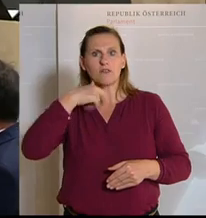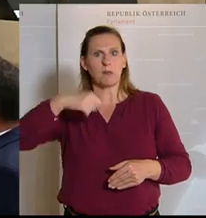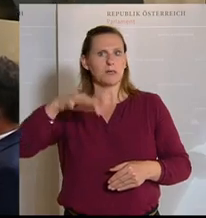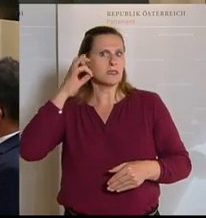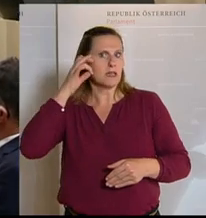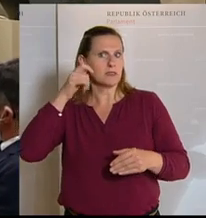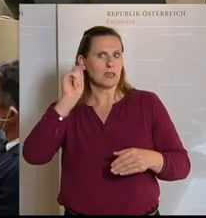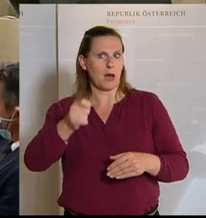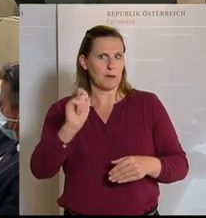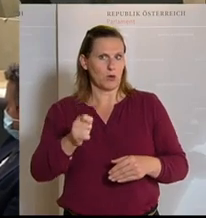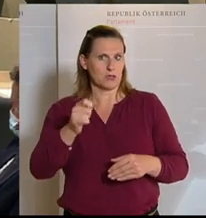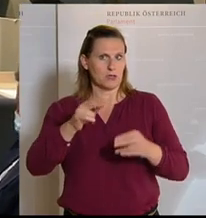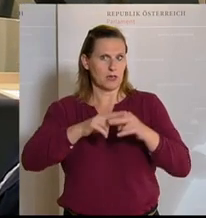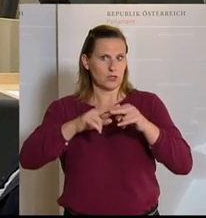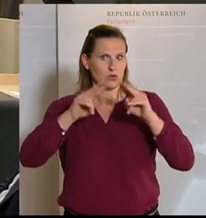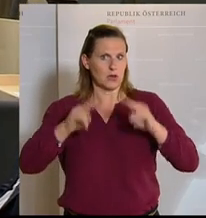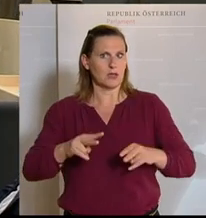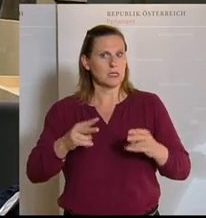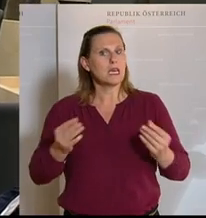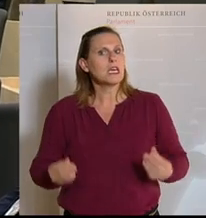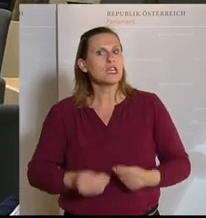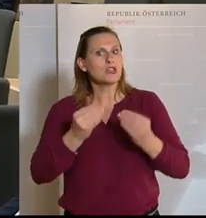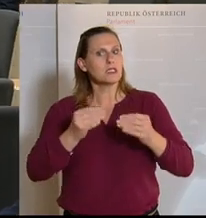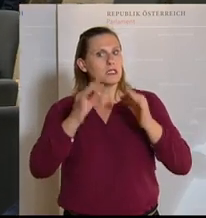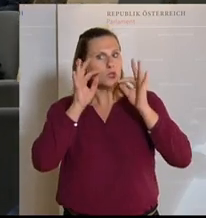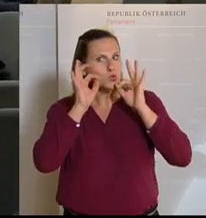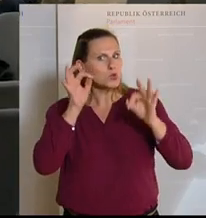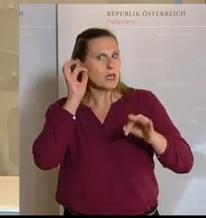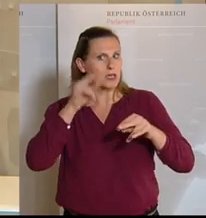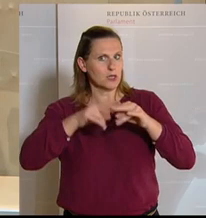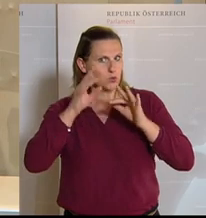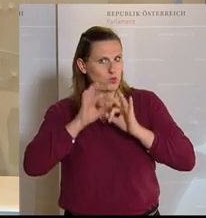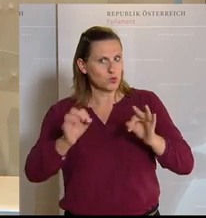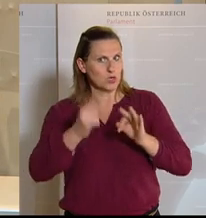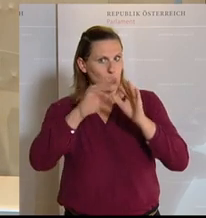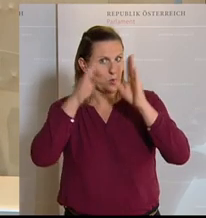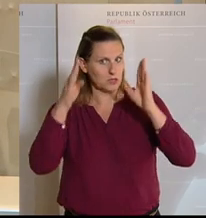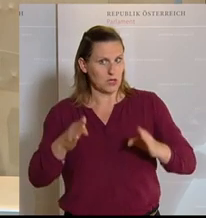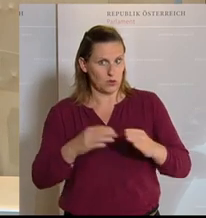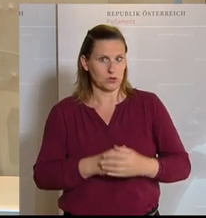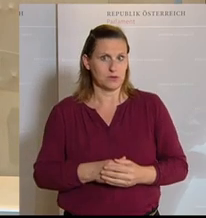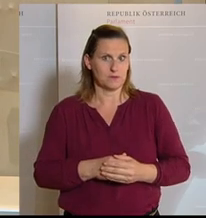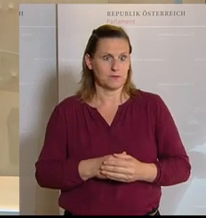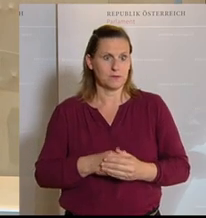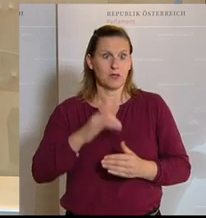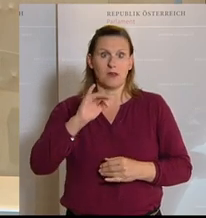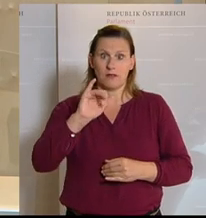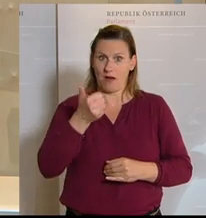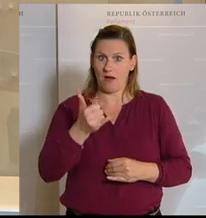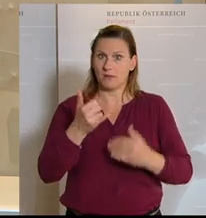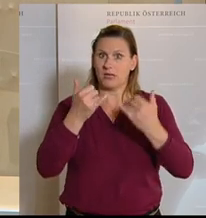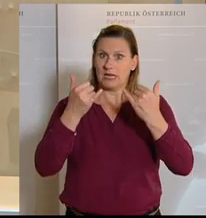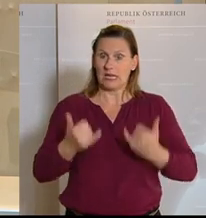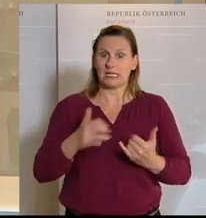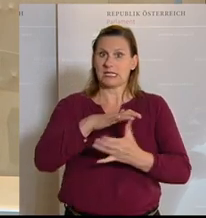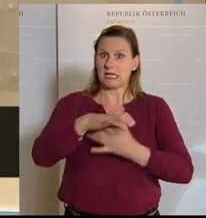Am Wort ist Caroline Etzstadler, Ministerin für EU und Verfassung von der ÖVP. Die aktuelle Krise hat